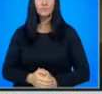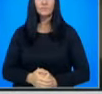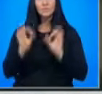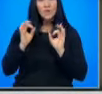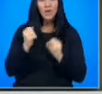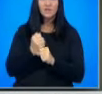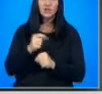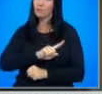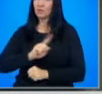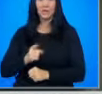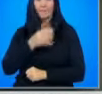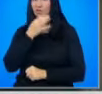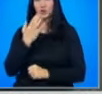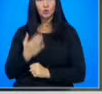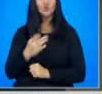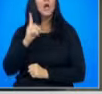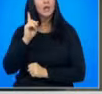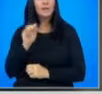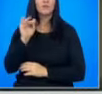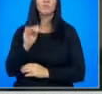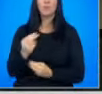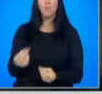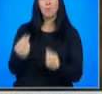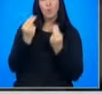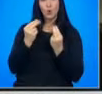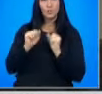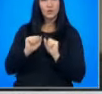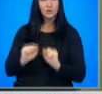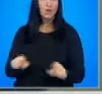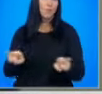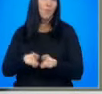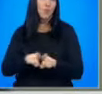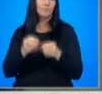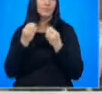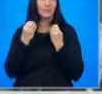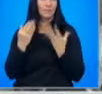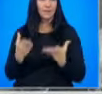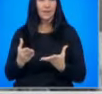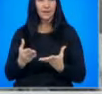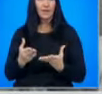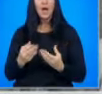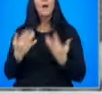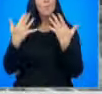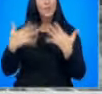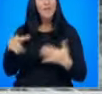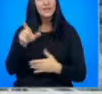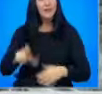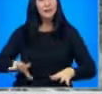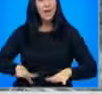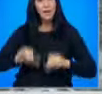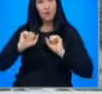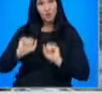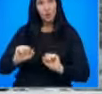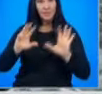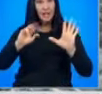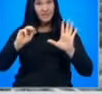Такива неща не трябва да се случват. Трябва да бъдем по-добре защитени от подобни събития. По данни на италянската гражданска